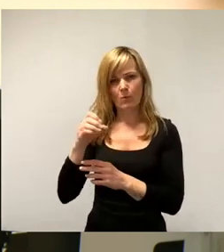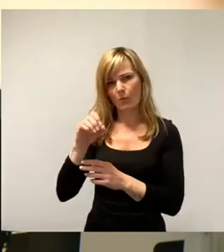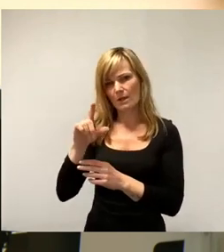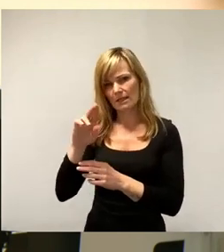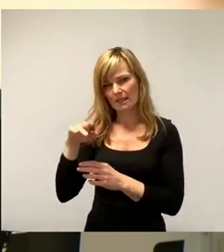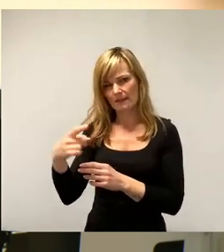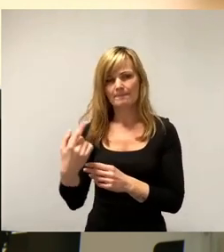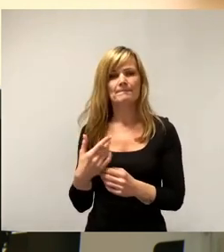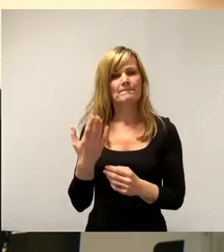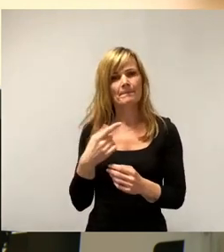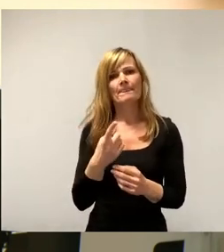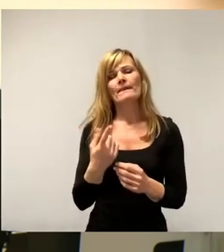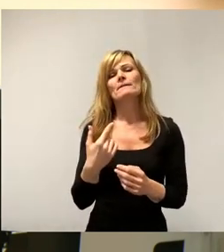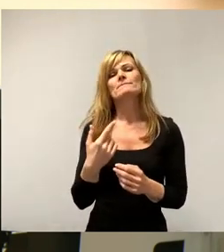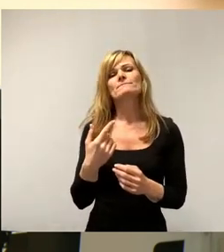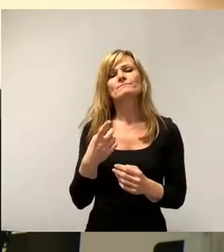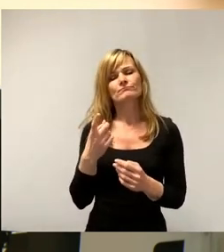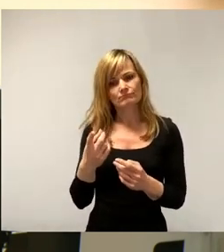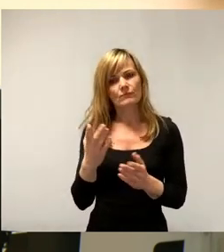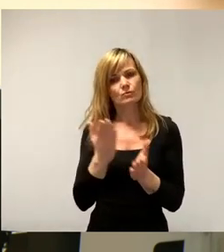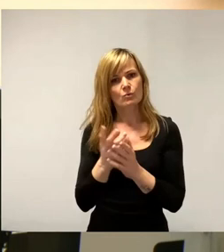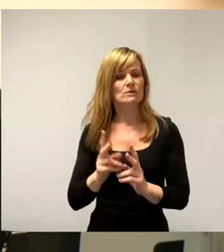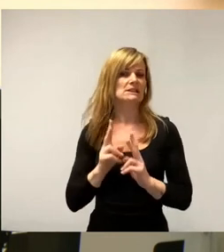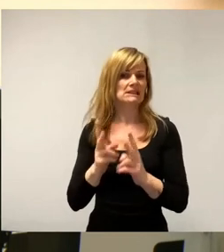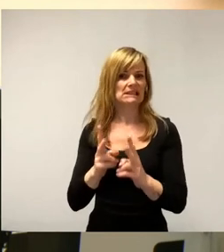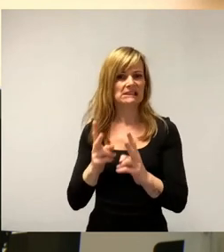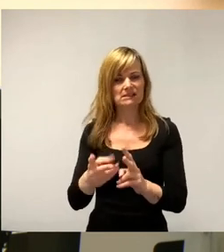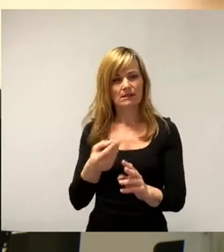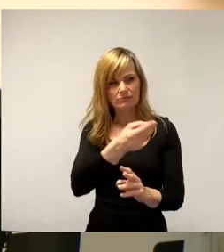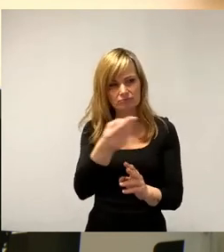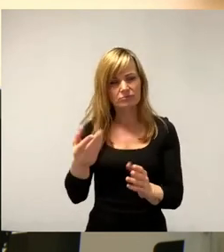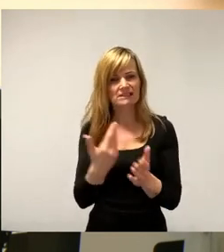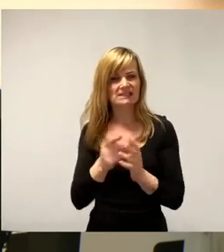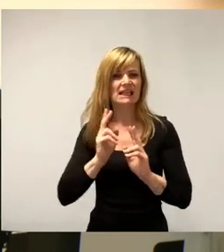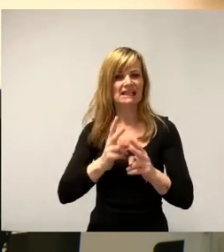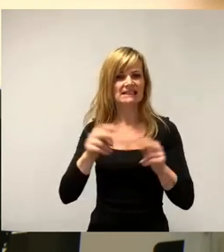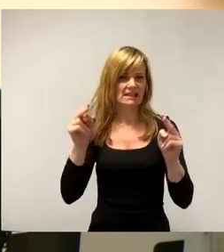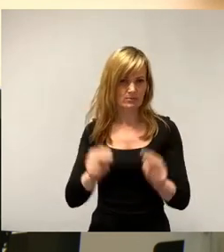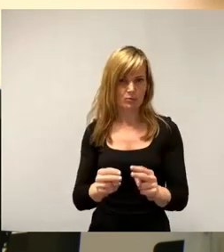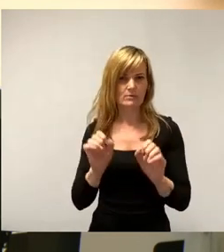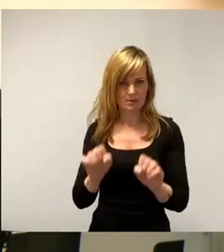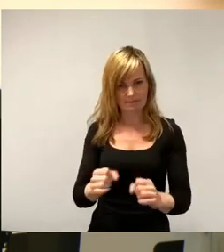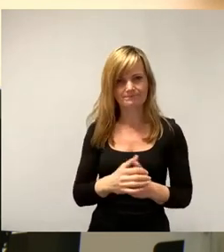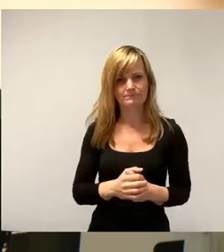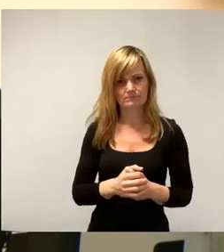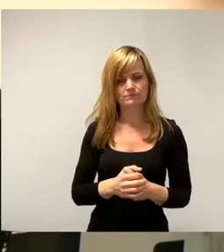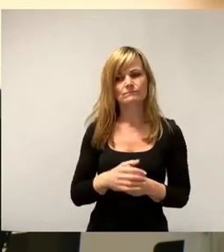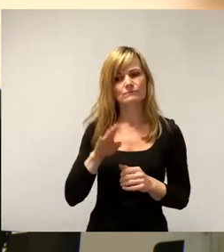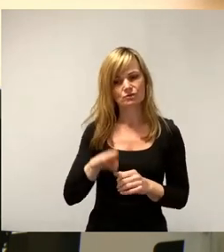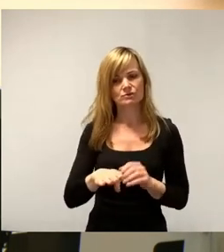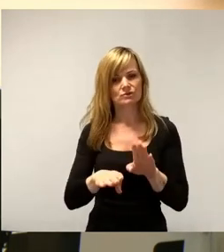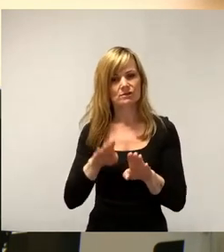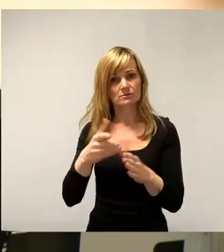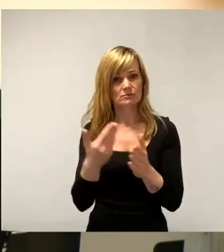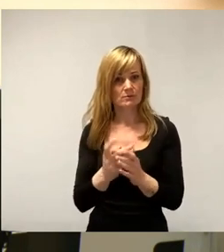DVD gegeben haben, zurückfahren kann. Und das Beides ist quasi, wenn man so will, schrittweise hier vorgeschlagen. Das